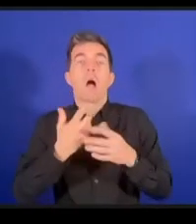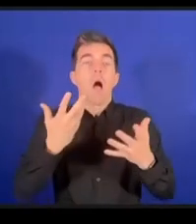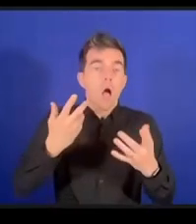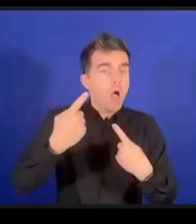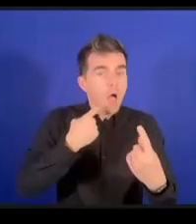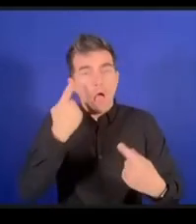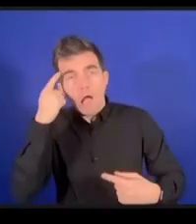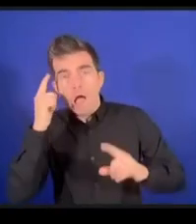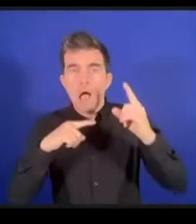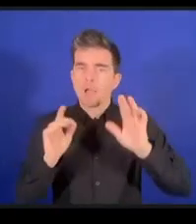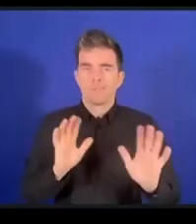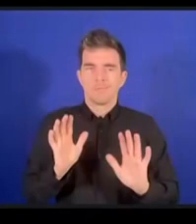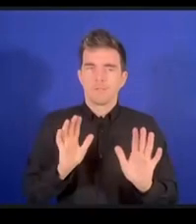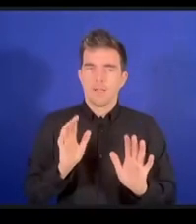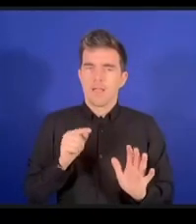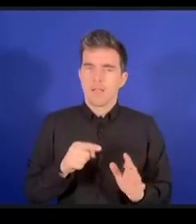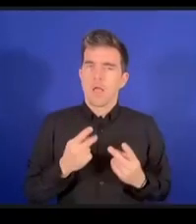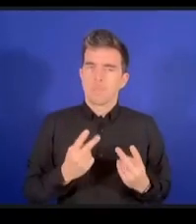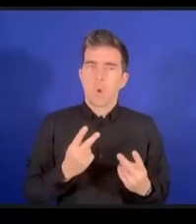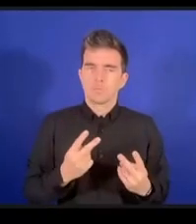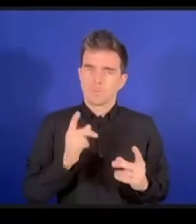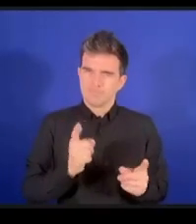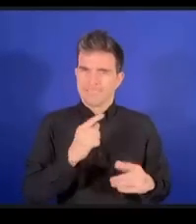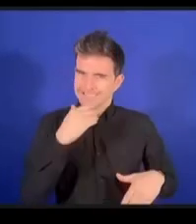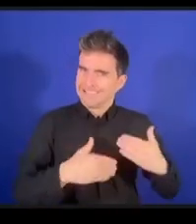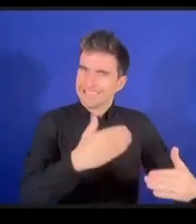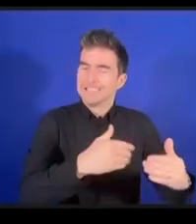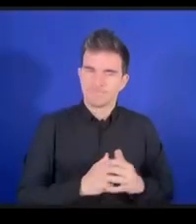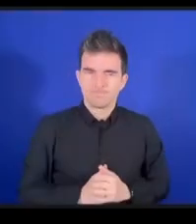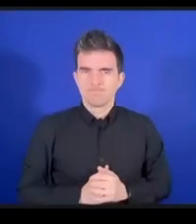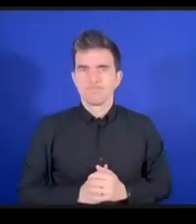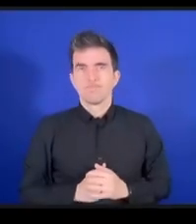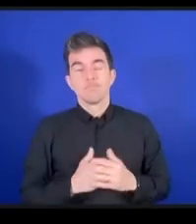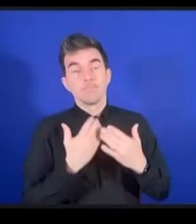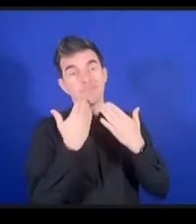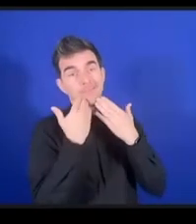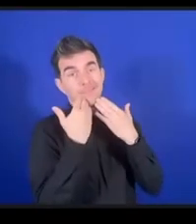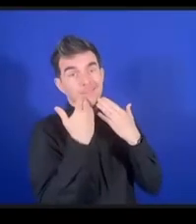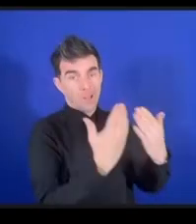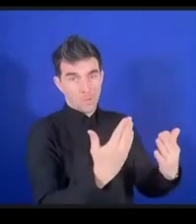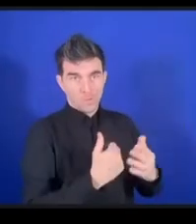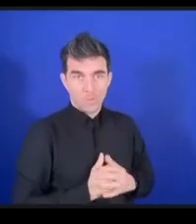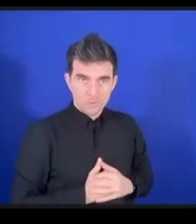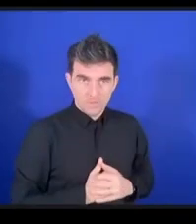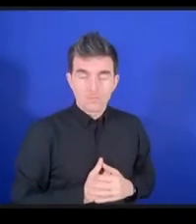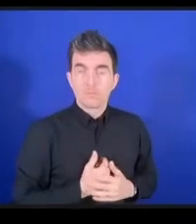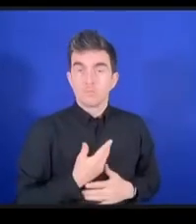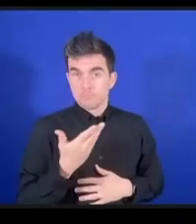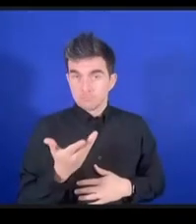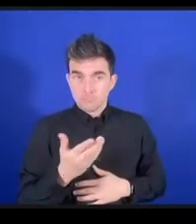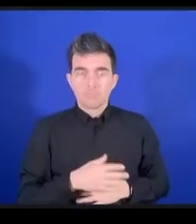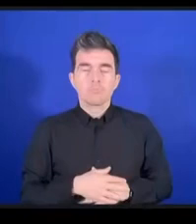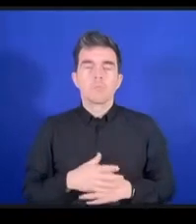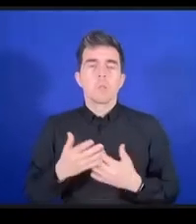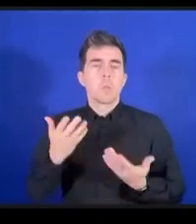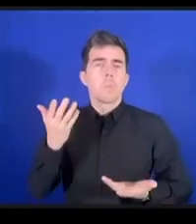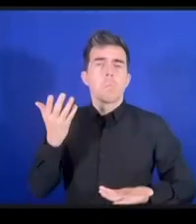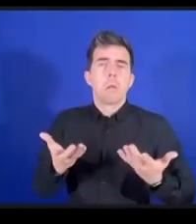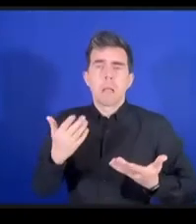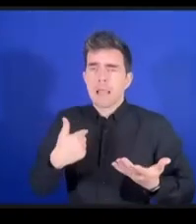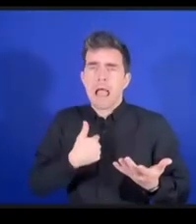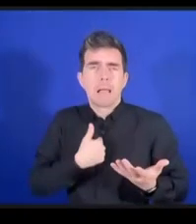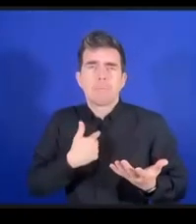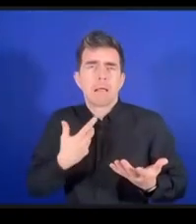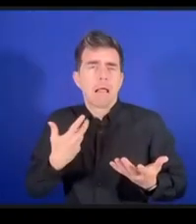が重要だと思いますアブリさん私はちょっと物事を簡単にしようとしすぎているのかもしれませんがDC